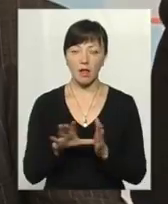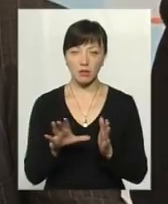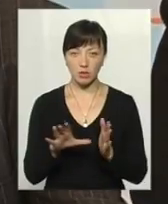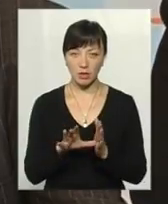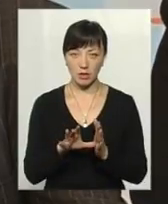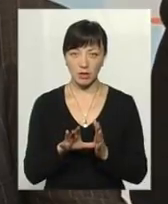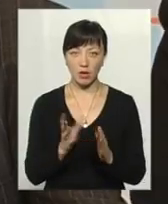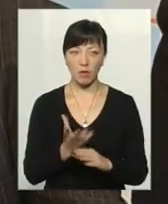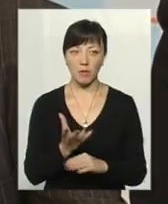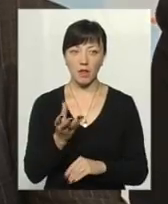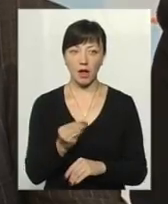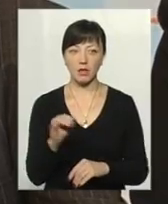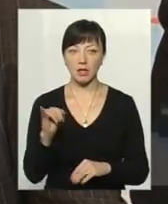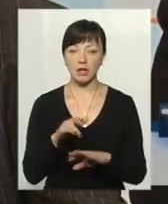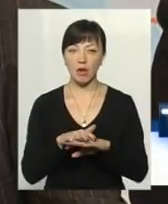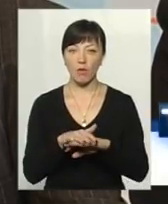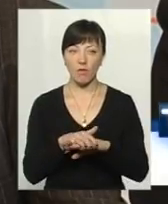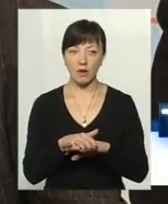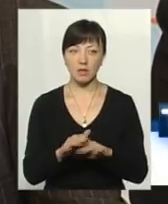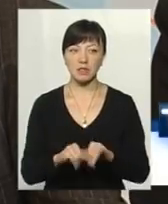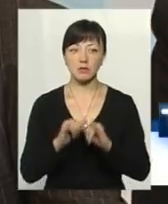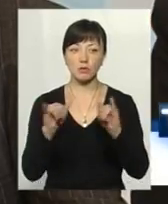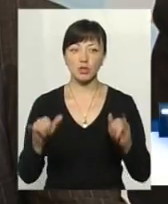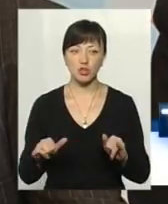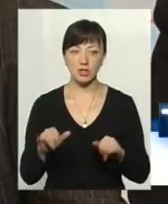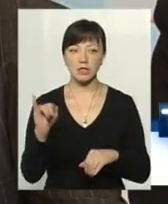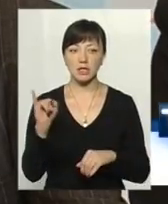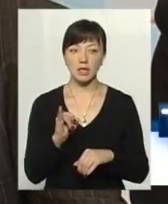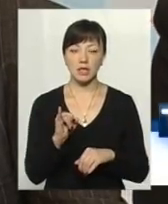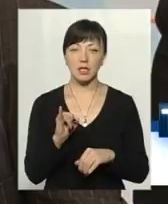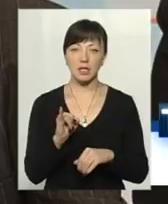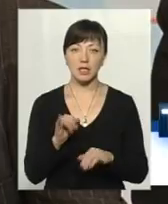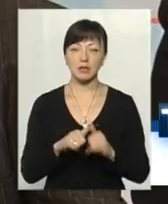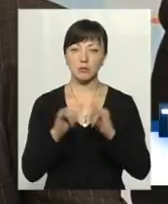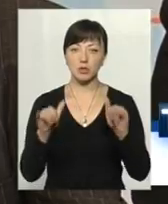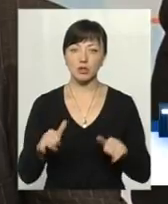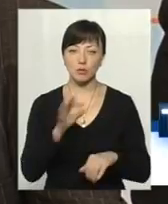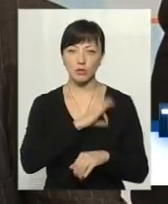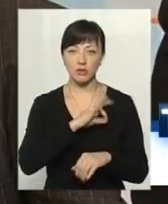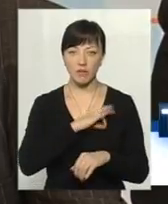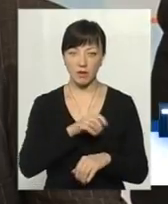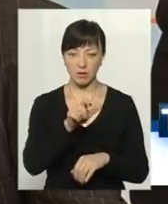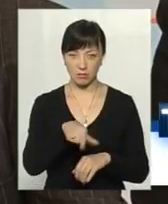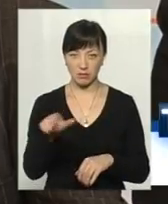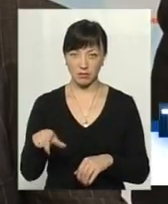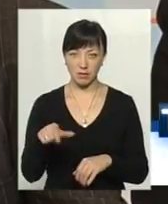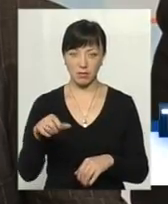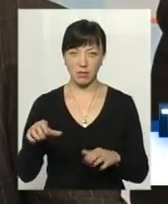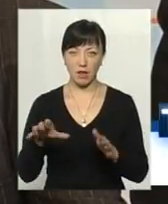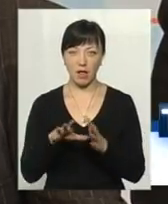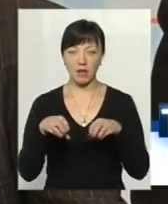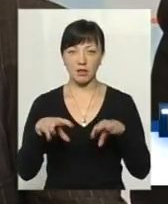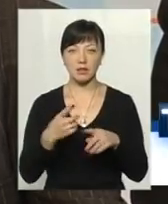енергії, оплата і нарахування, вони значно збільшилися. І значно збільшилося споживання населення. Якщо це